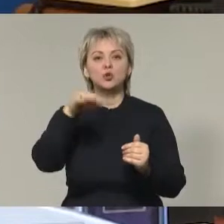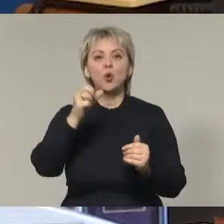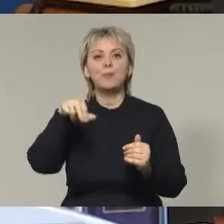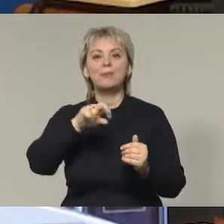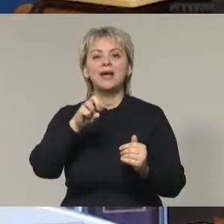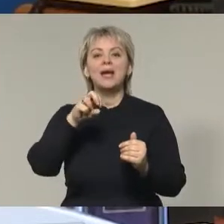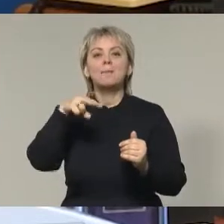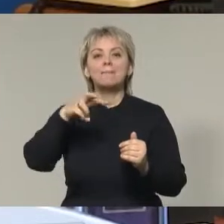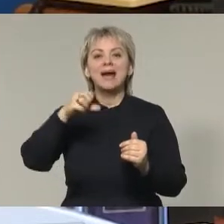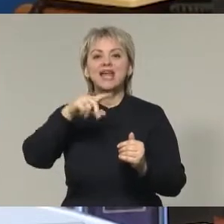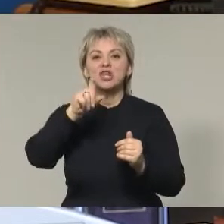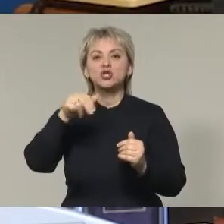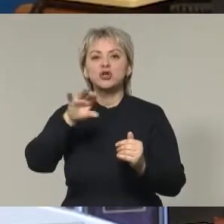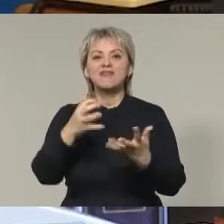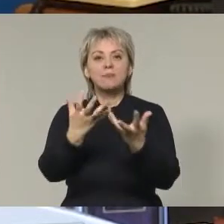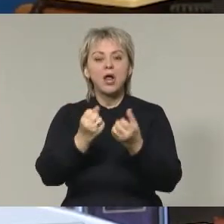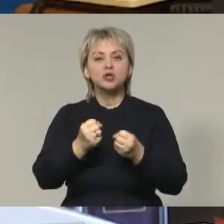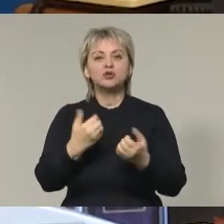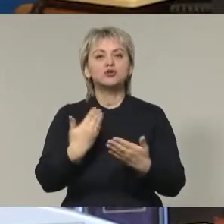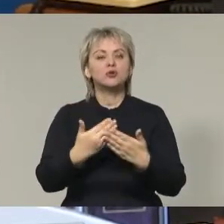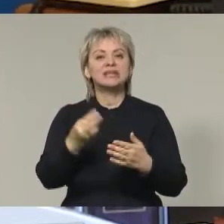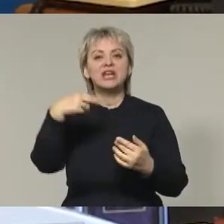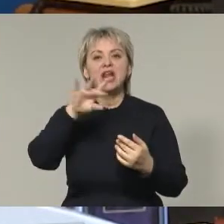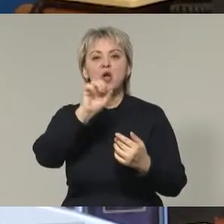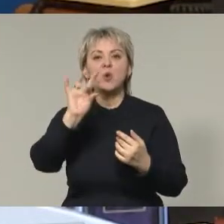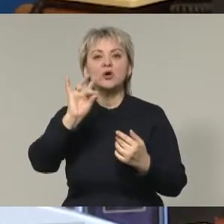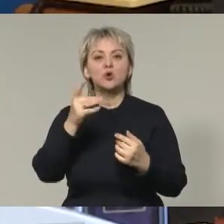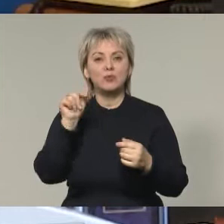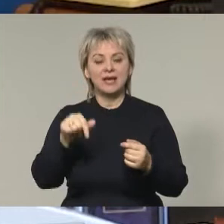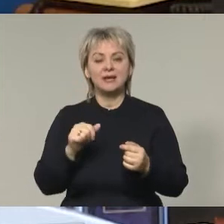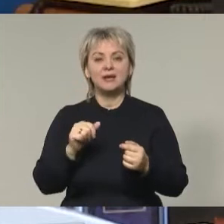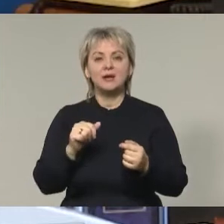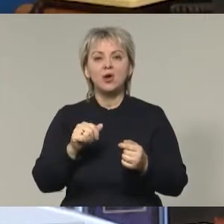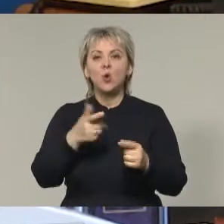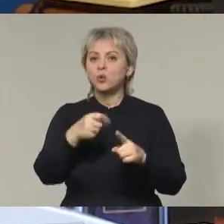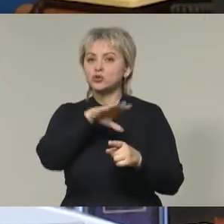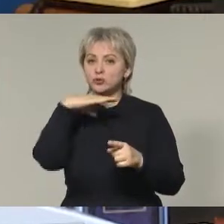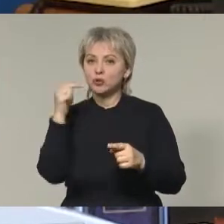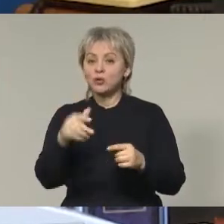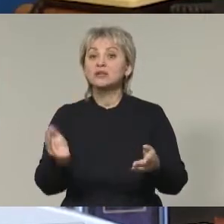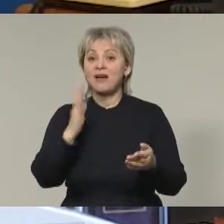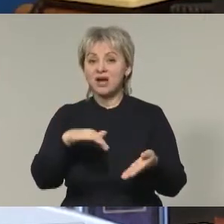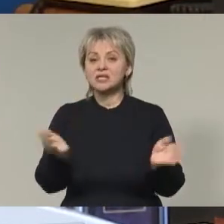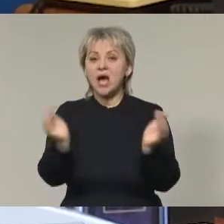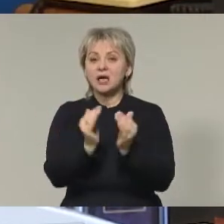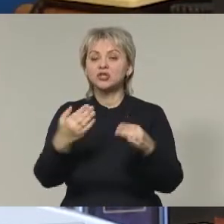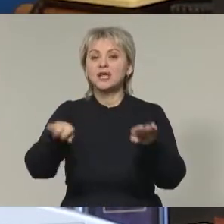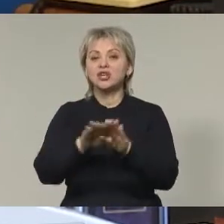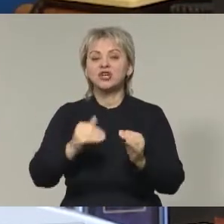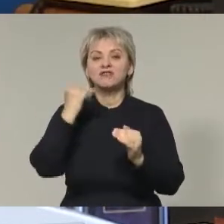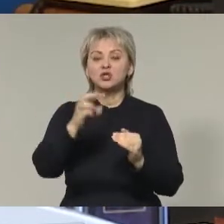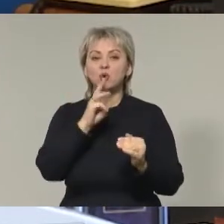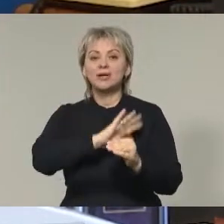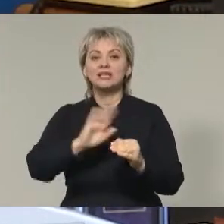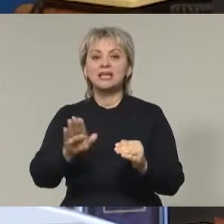-менеджеров получают чуть ли не триллион рублей. Давайте ограничим. Таких высоких зарплат